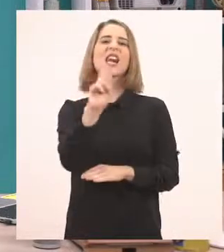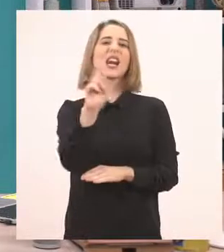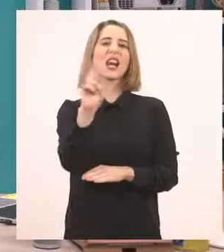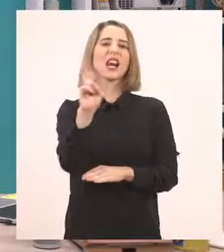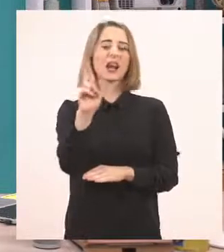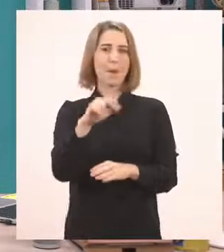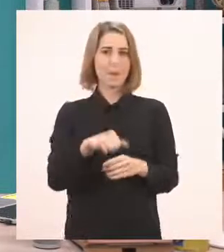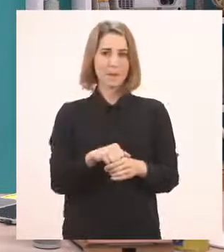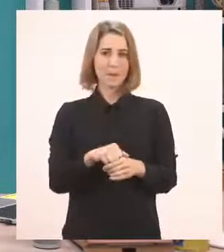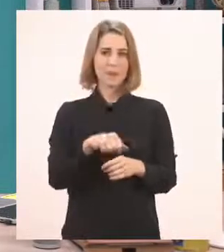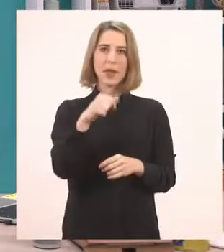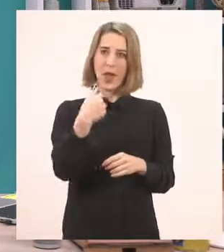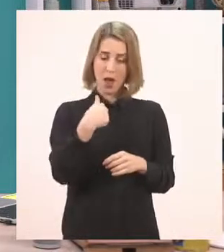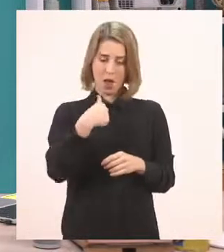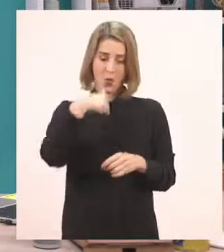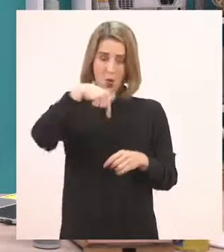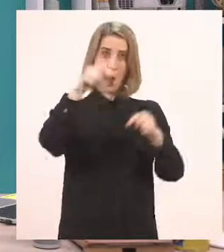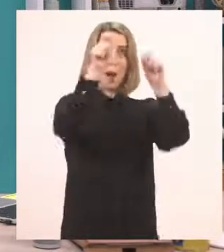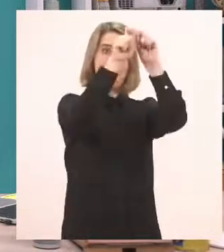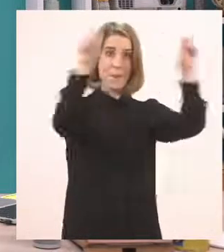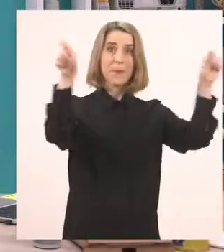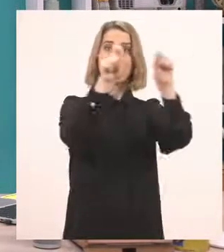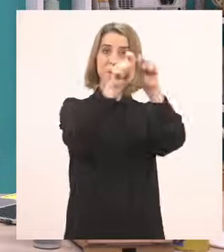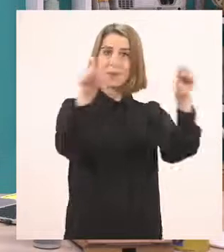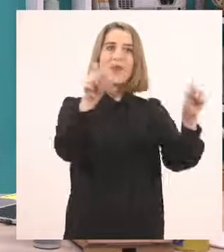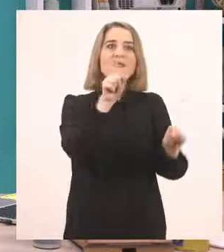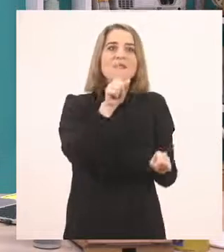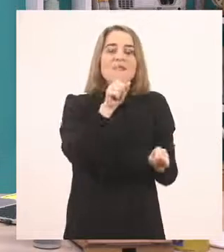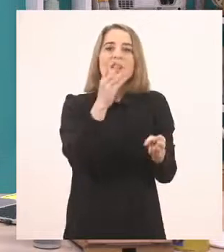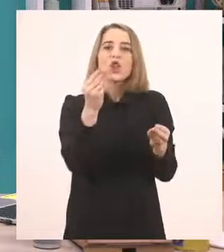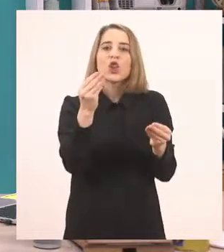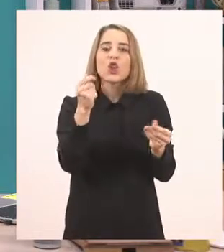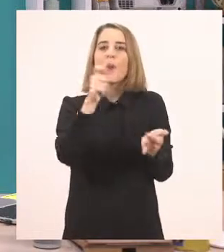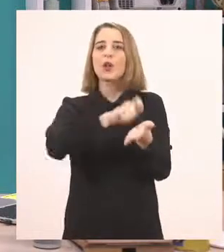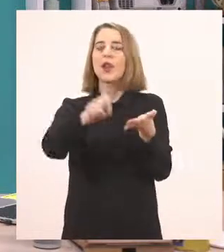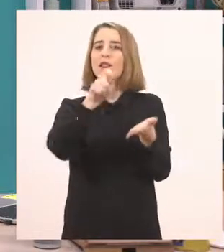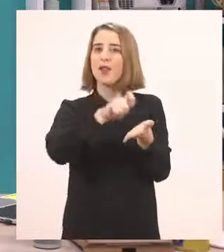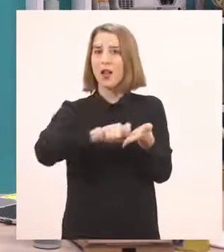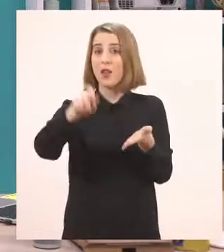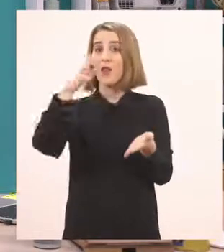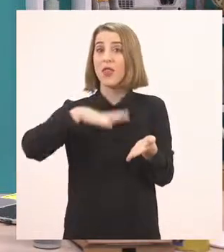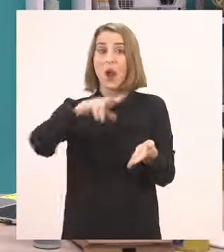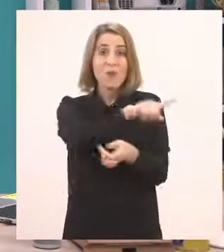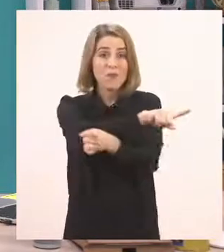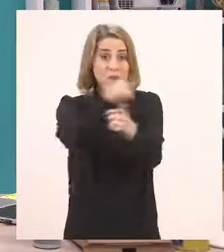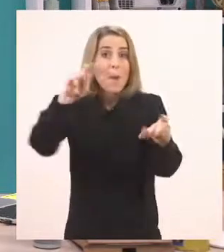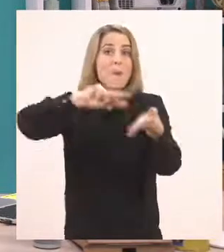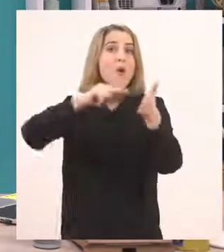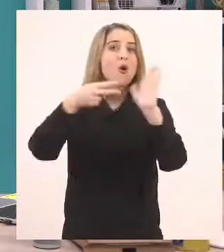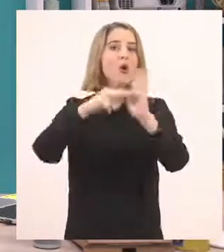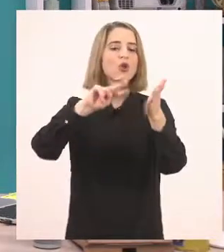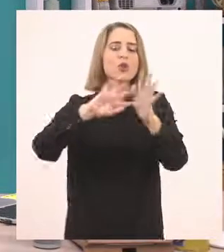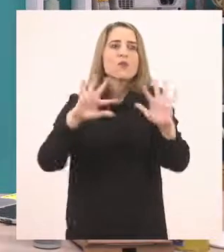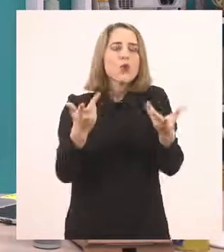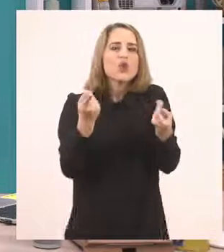Εδώ έχω τραβήξει δύο γραμμούλες, όπως είναι αυτές που είναι στο τετράδιό μας. Θέλω να δώστε ιδιαίτερη προσοχή στο πώς γράφουμε τα